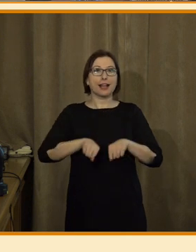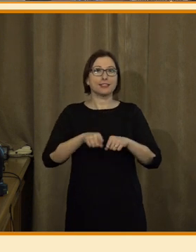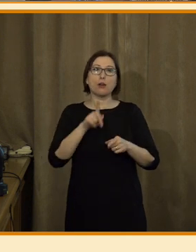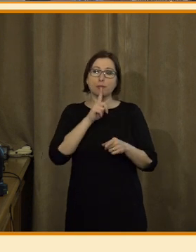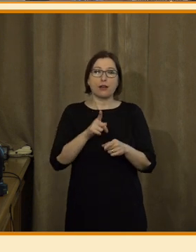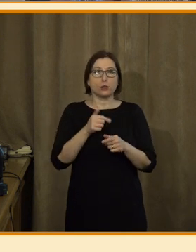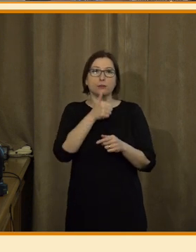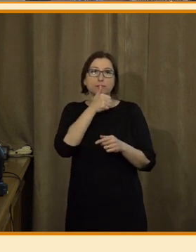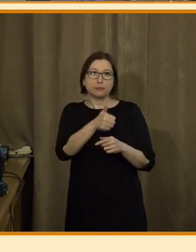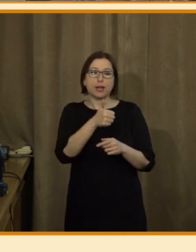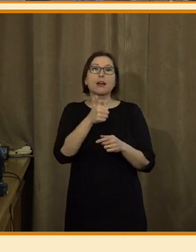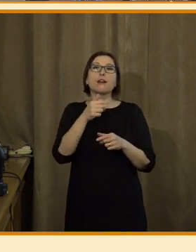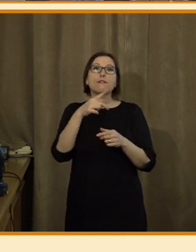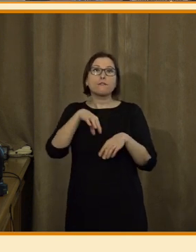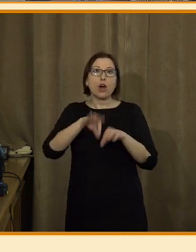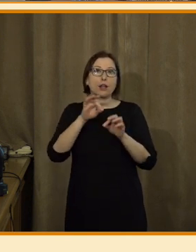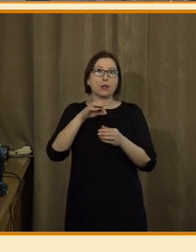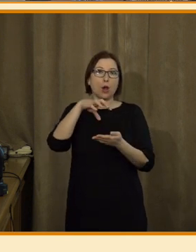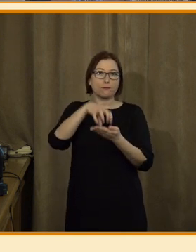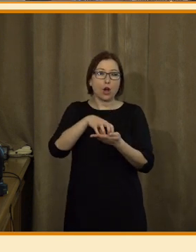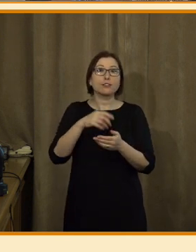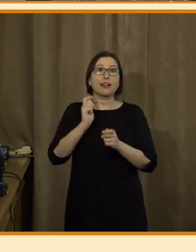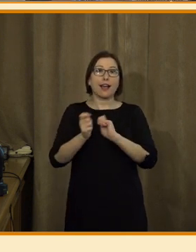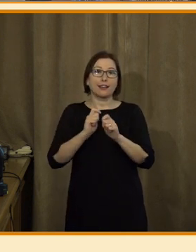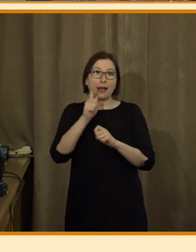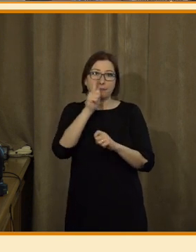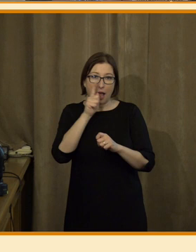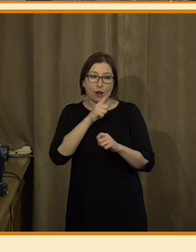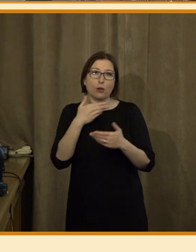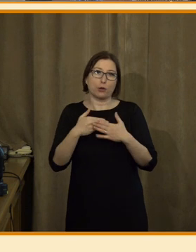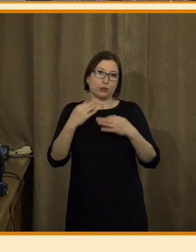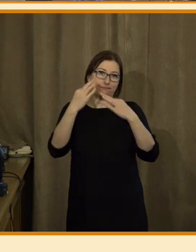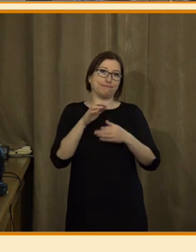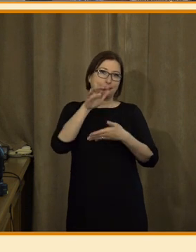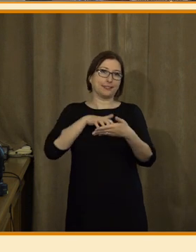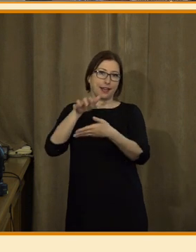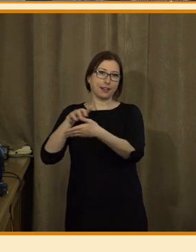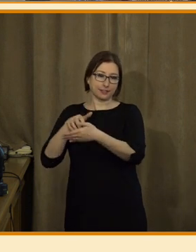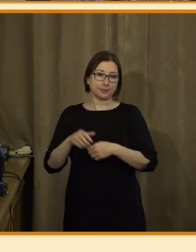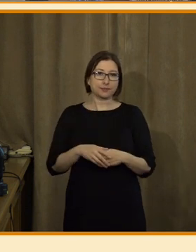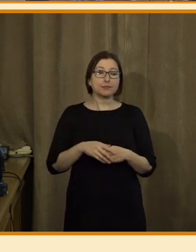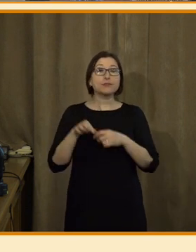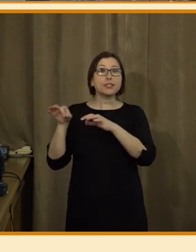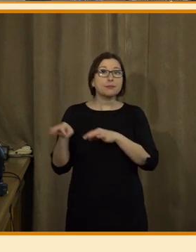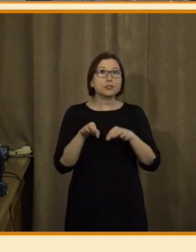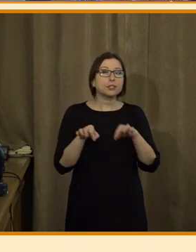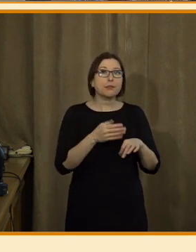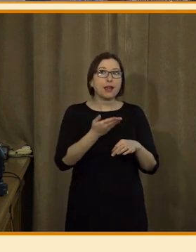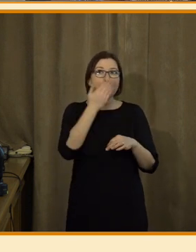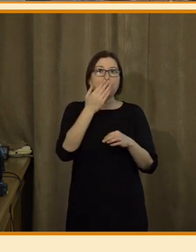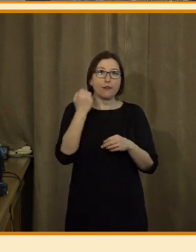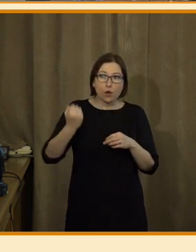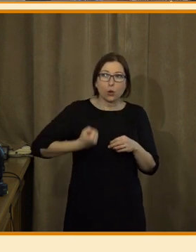volby jsou jeden, volební obvod těch kandidátů je relativně málo. Co se týče přípravy na to, aby nám to takhle